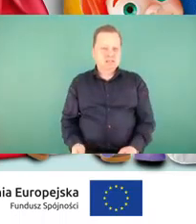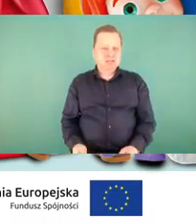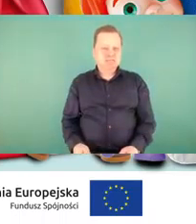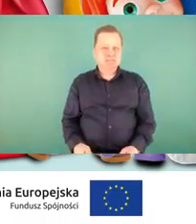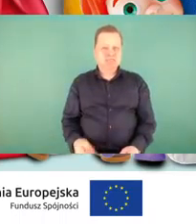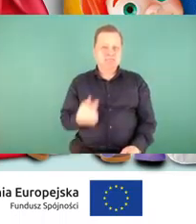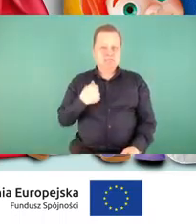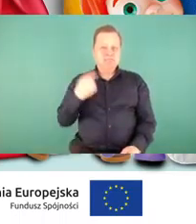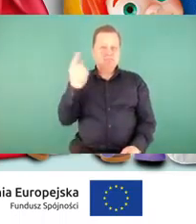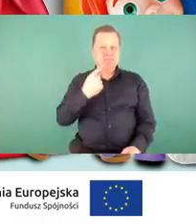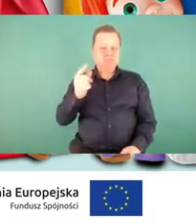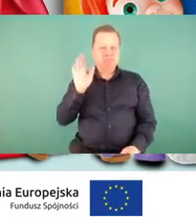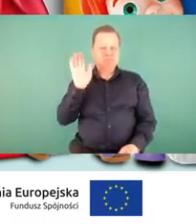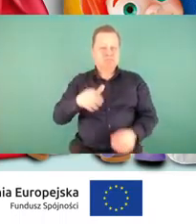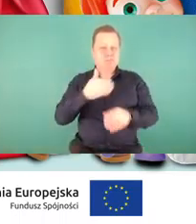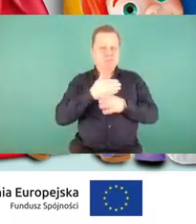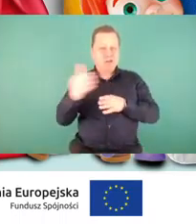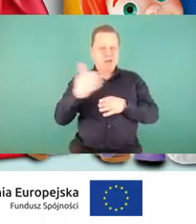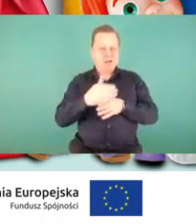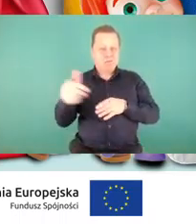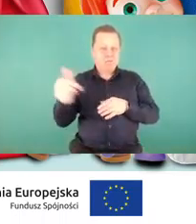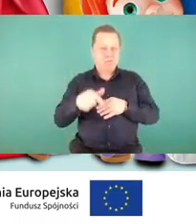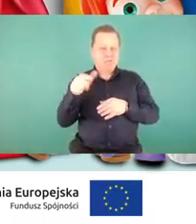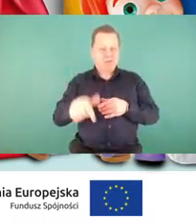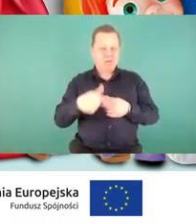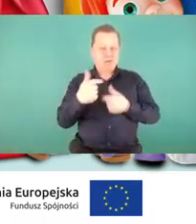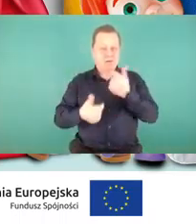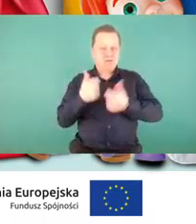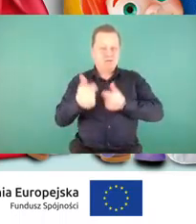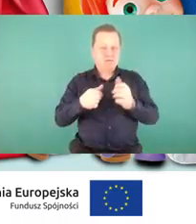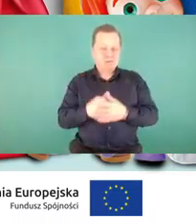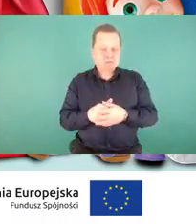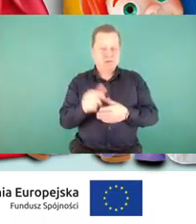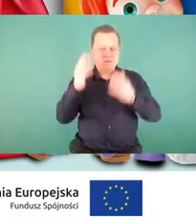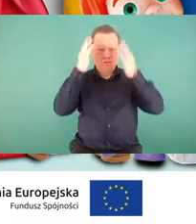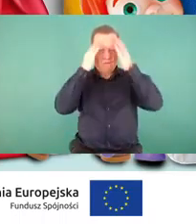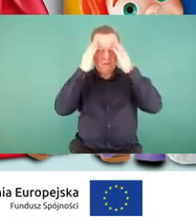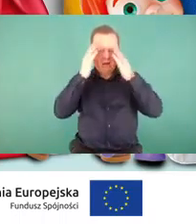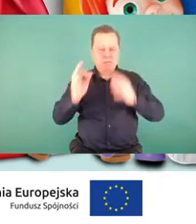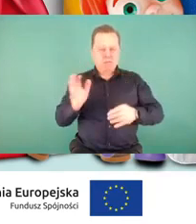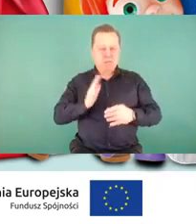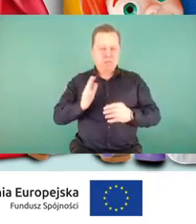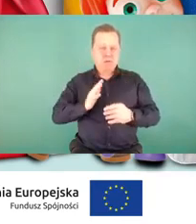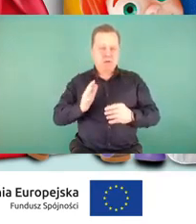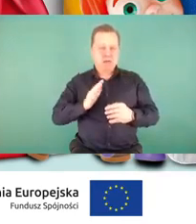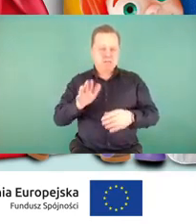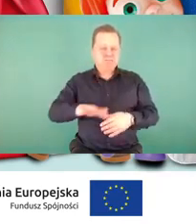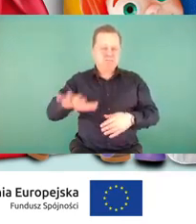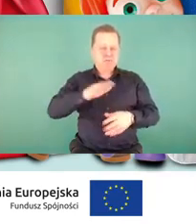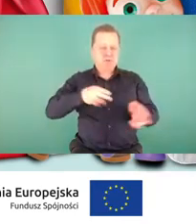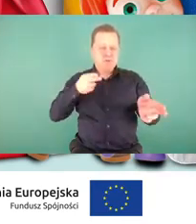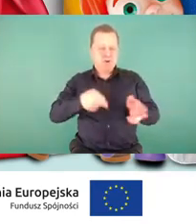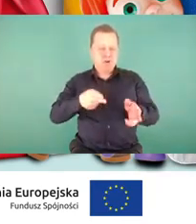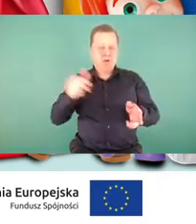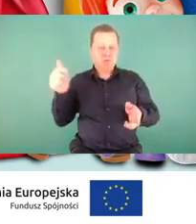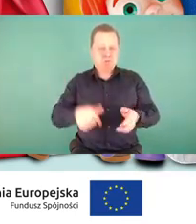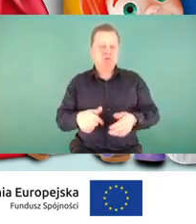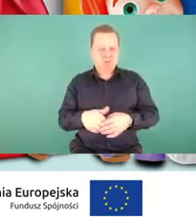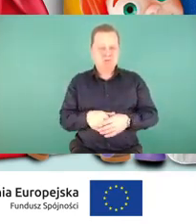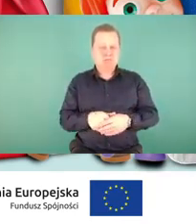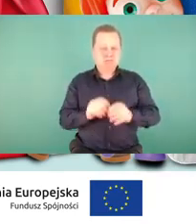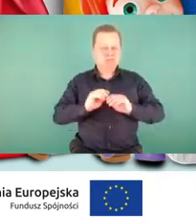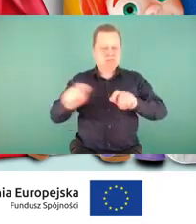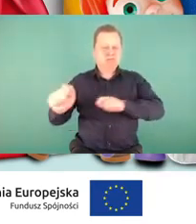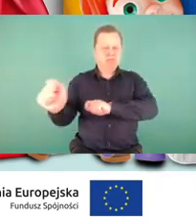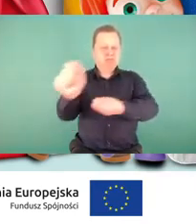kontynuować działania w zakresie podnoszenia wiedzy o bezpieczeństwie na terenach kolejowych oraz rozszerzyć